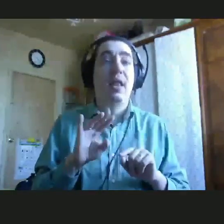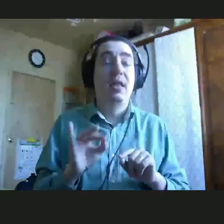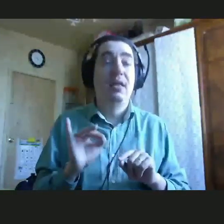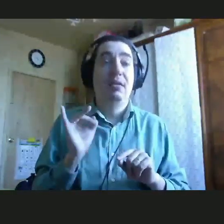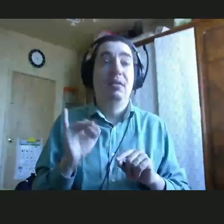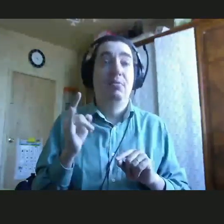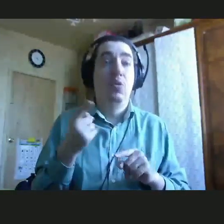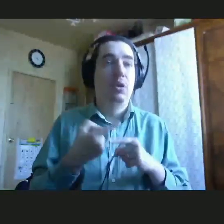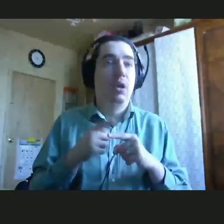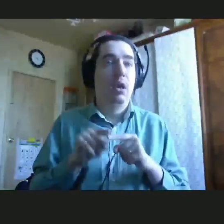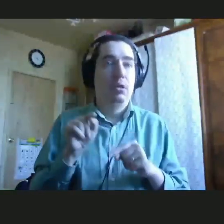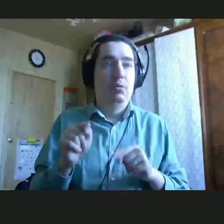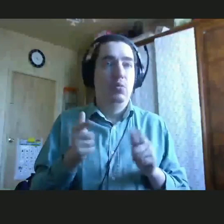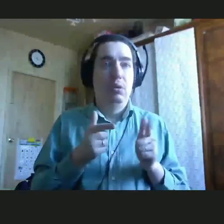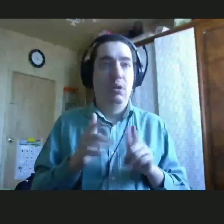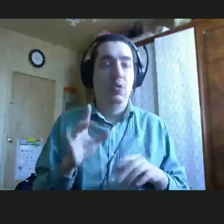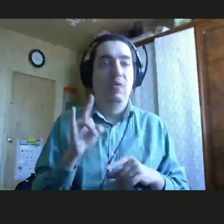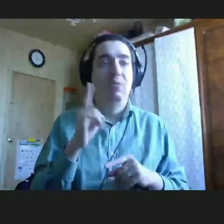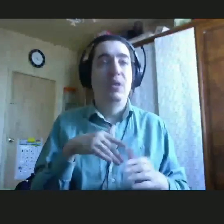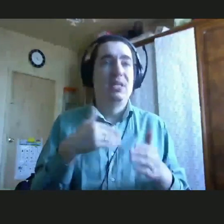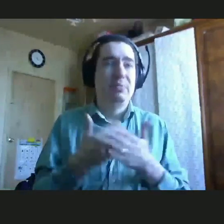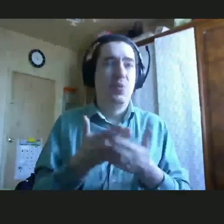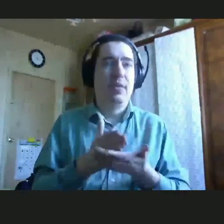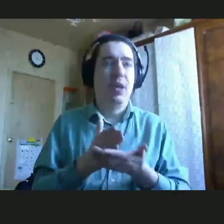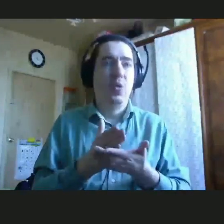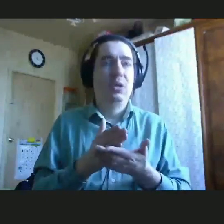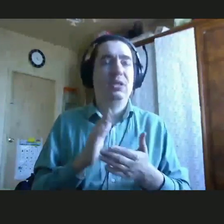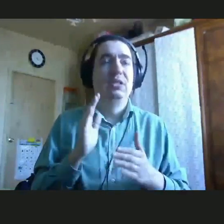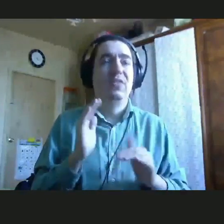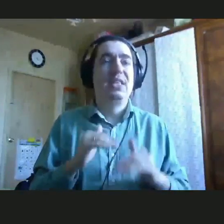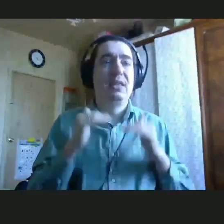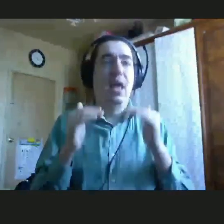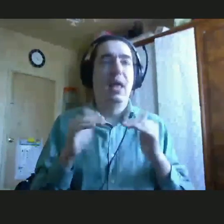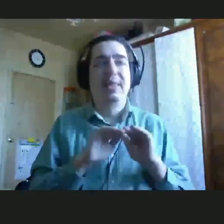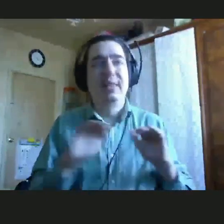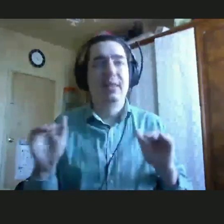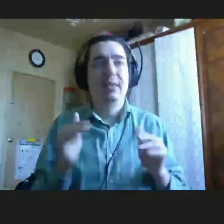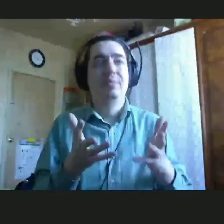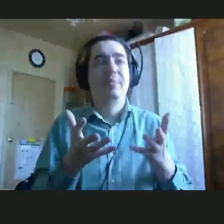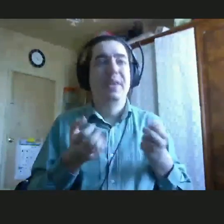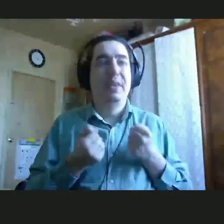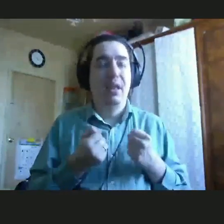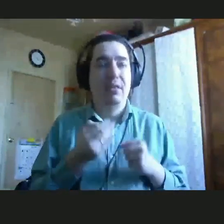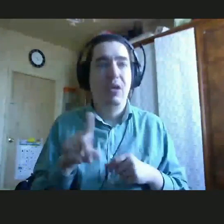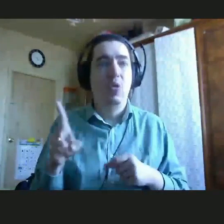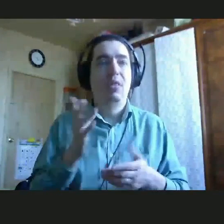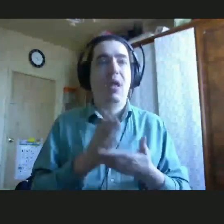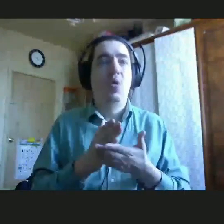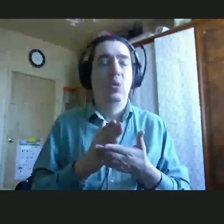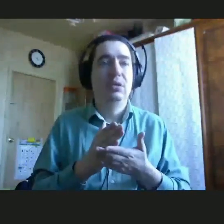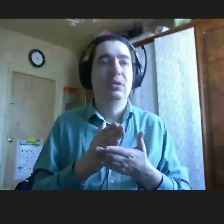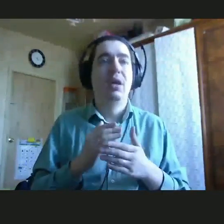находится до сих пор, уже по прошествии большого количества времени, в стадии принятия. Он находится в стадии